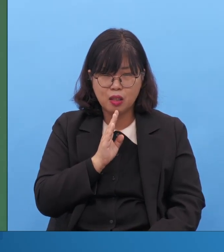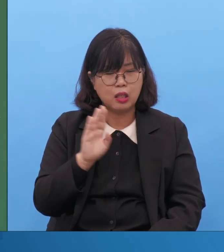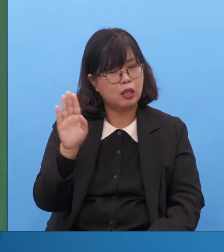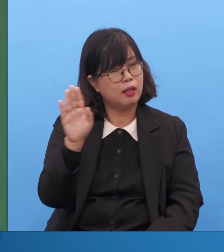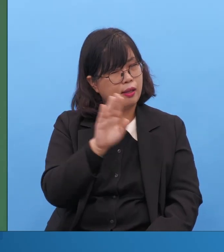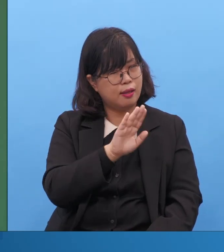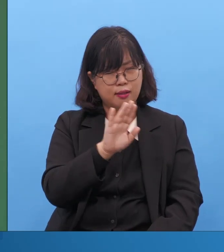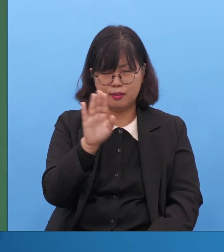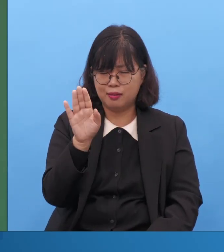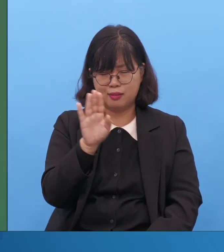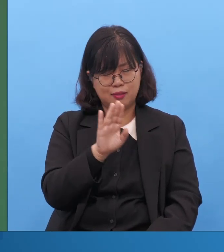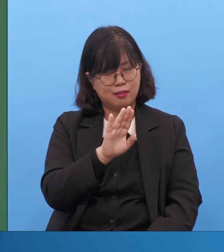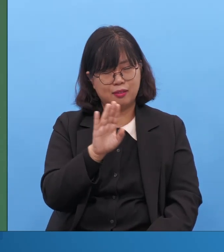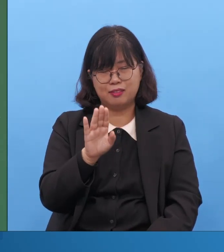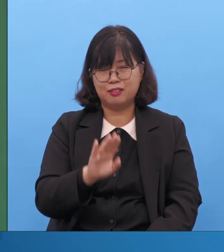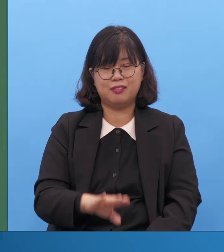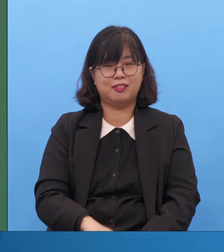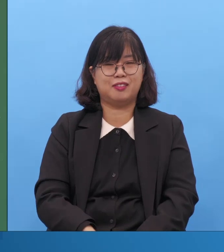시기거든요. 그렇죠?